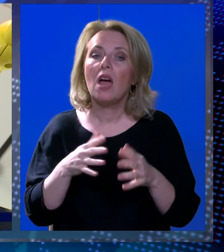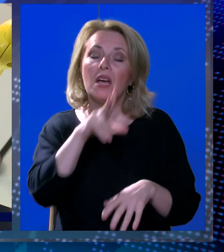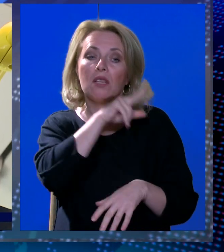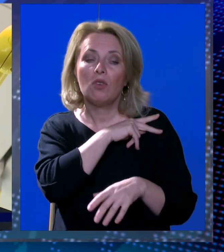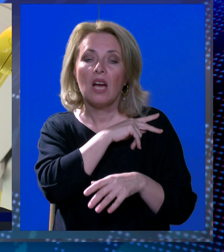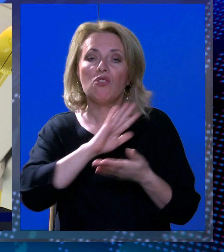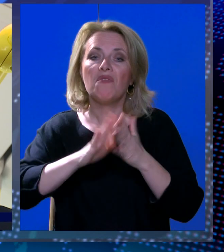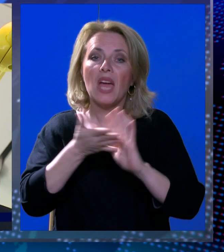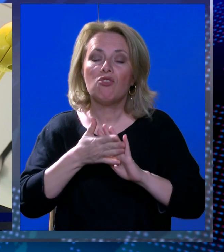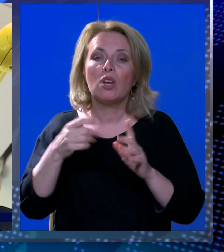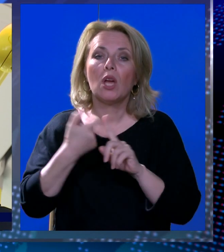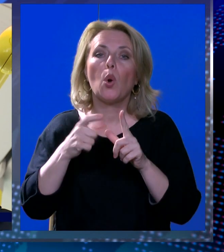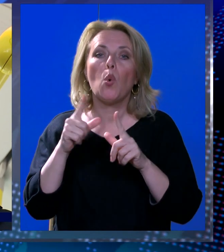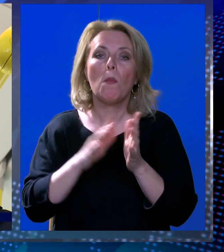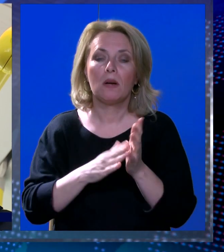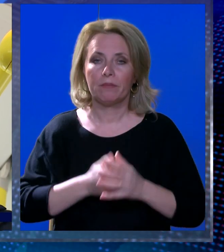kumu.